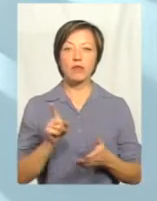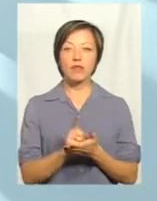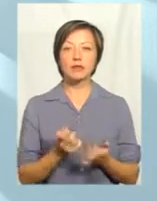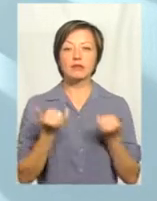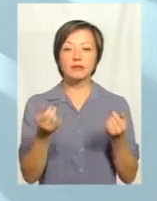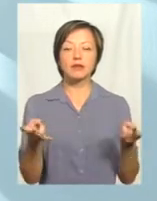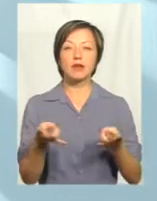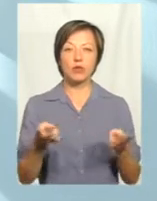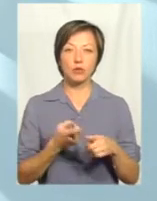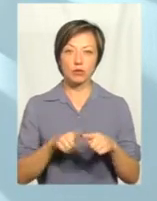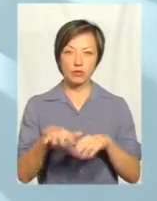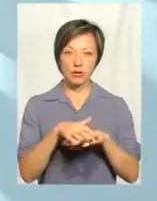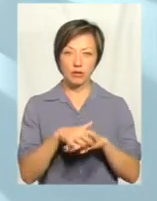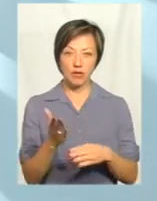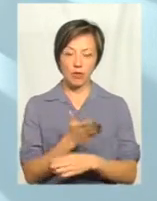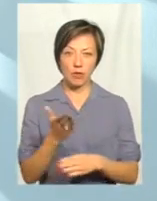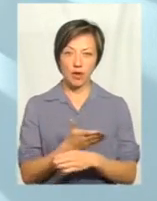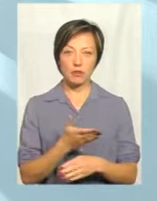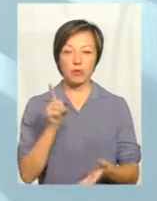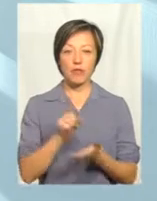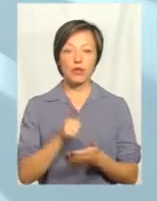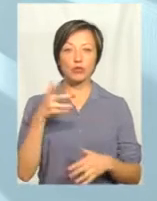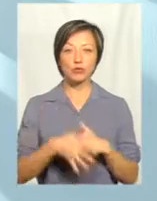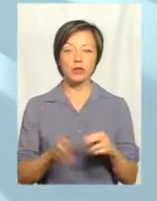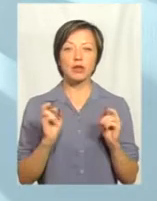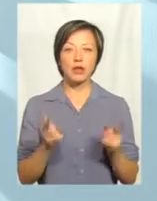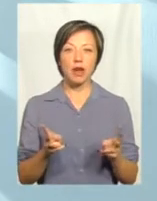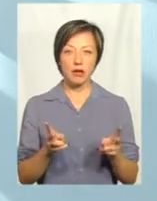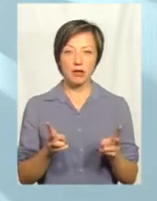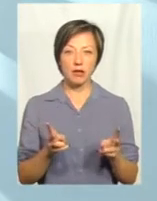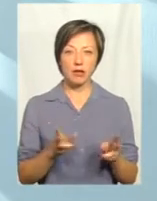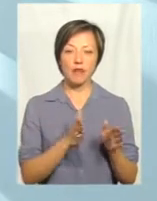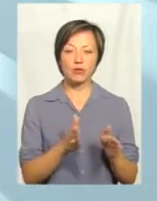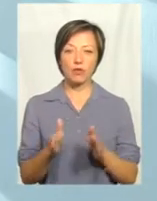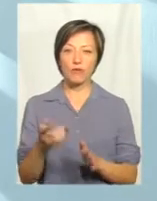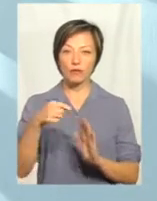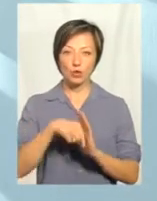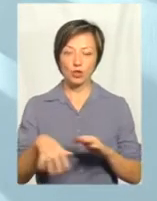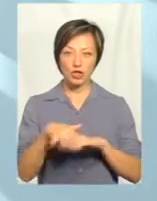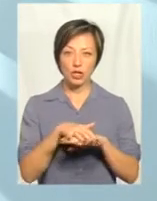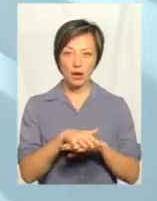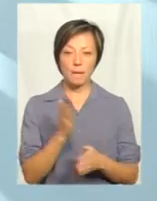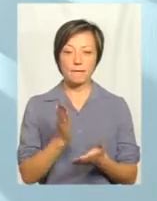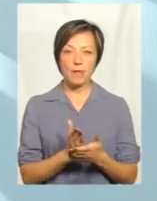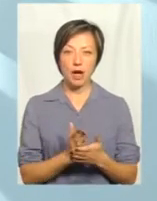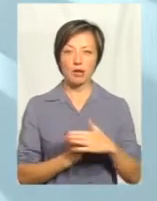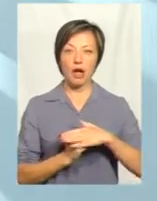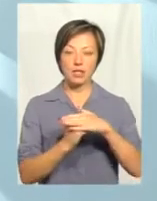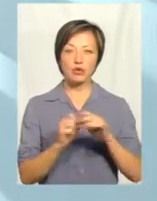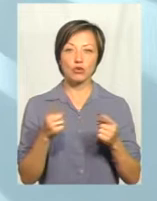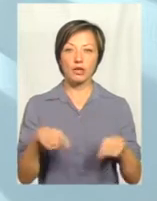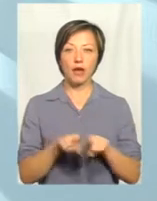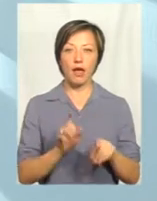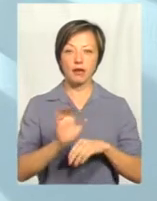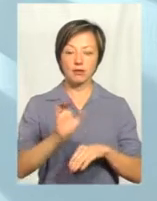для якого ринку цю продукцію треба виробляти. Вони повинні розуміти, як влаштований внутрішній ринок мати ази, що таке